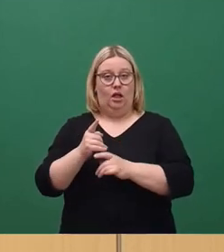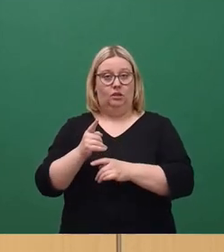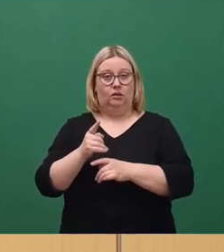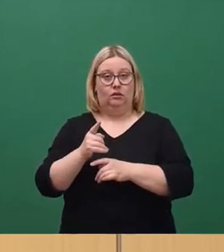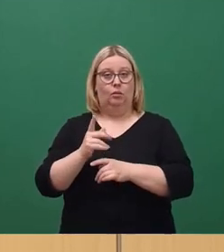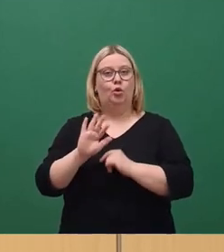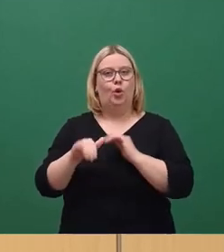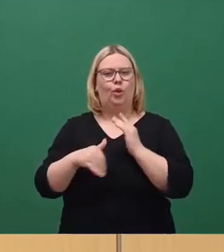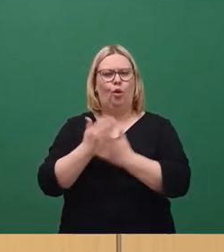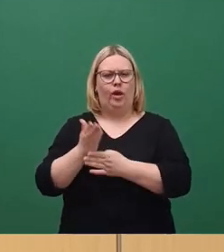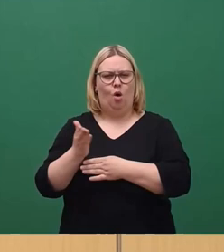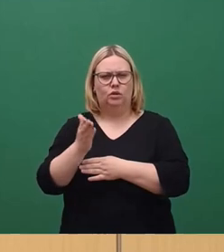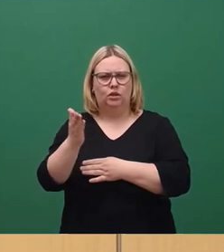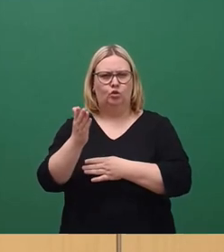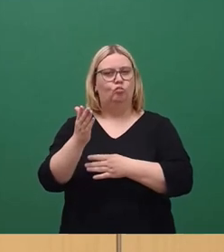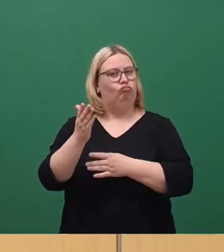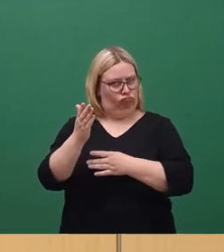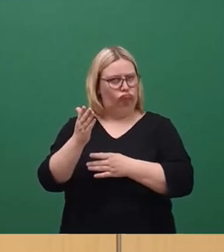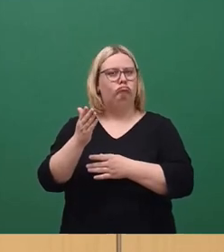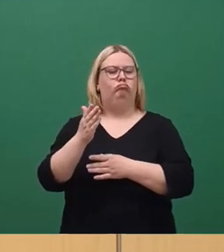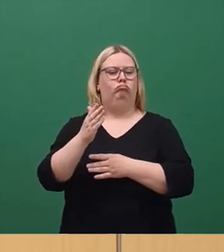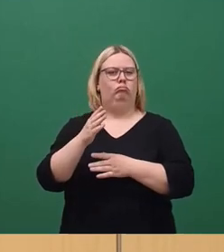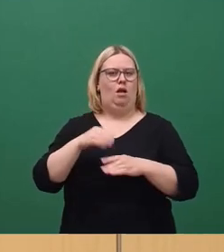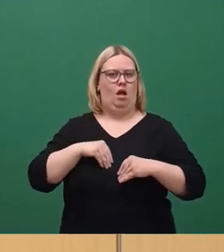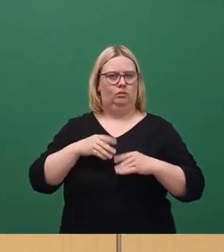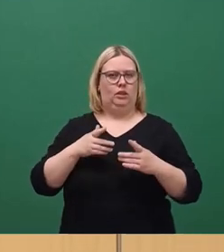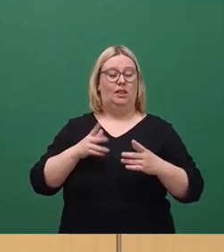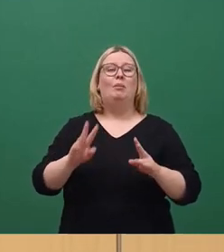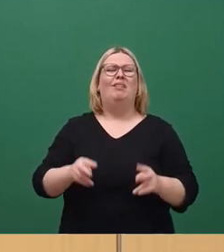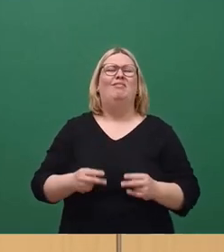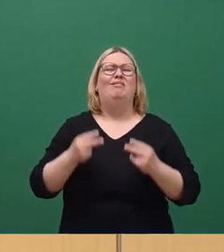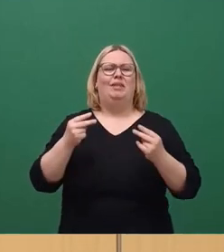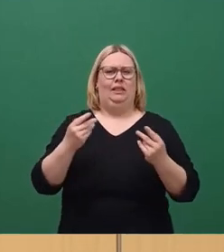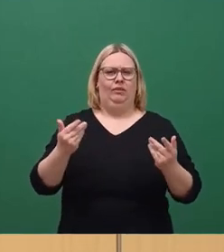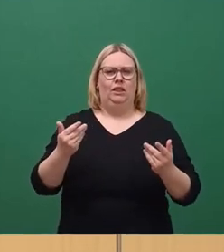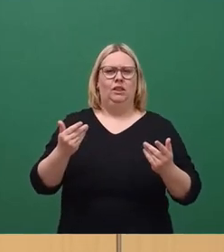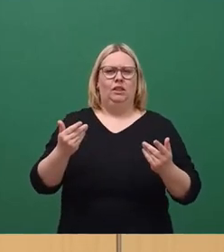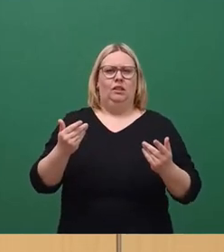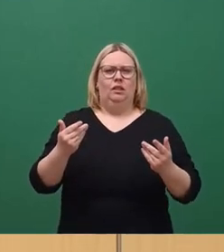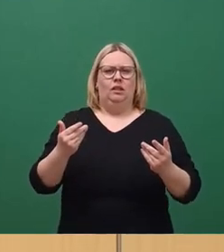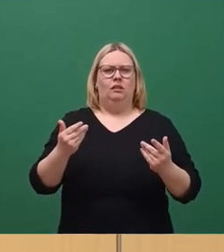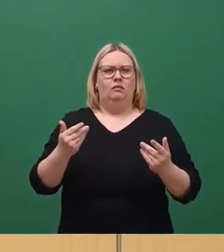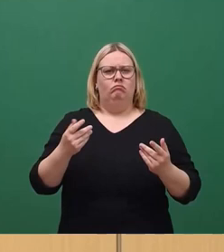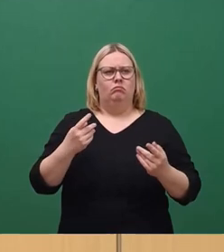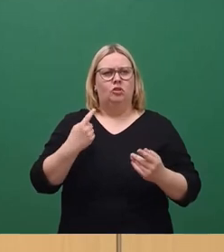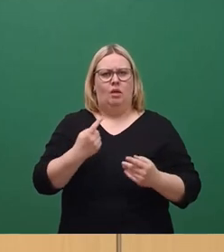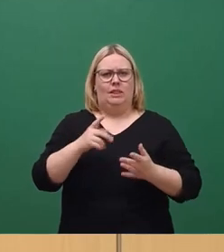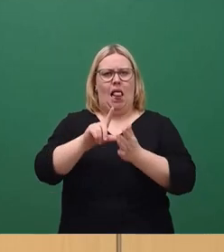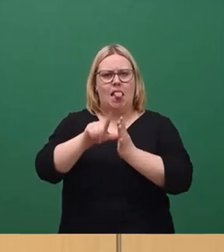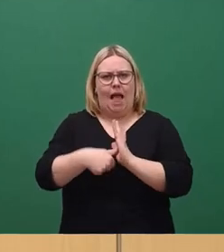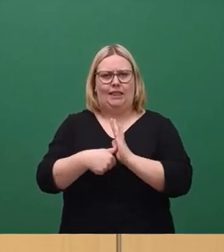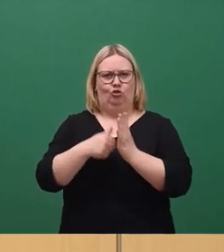Neuausrichtung durchaus mittragen. Ihnen ist es aber wichtig, dass sie ihre Leistungen